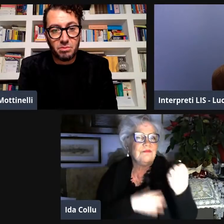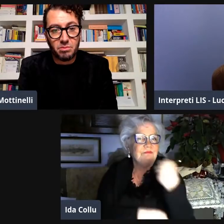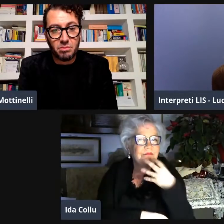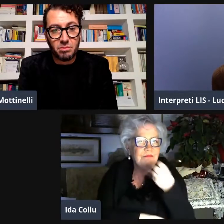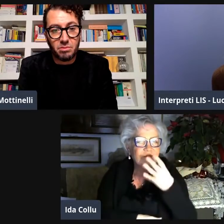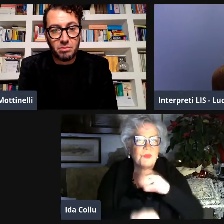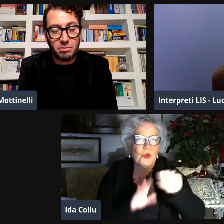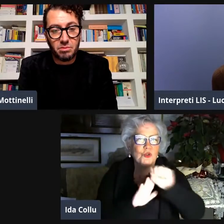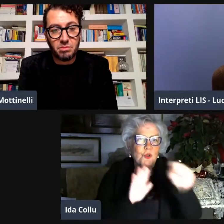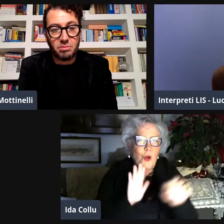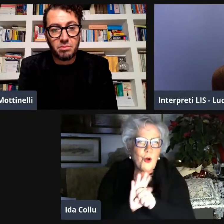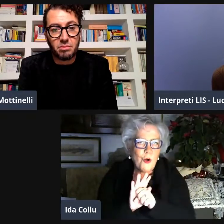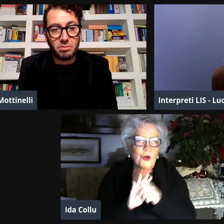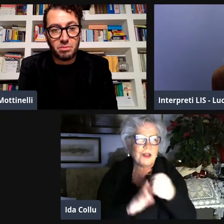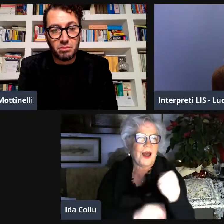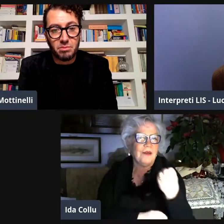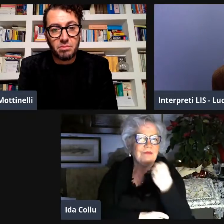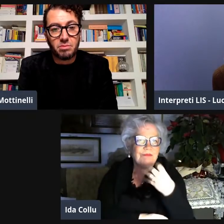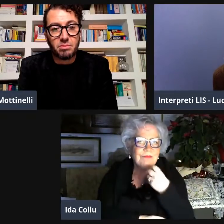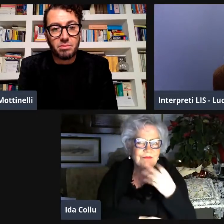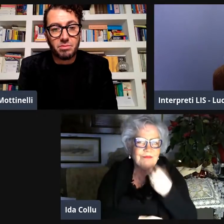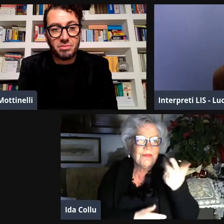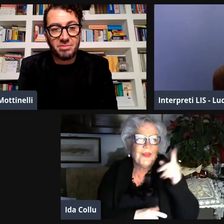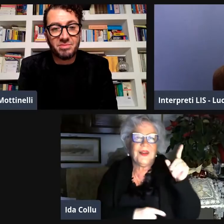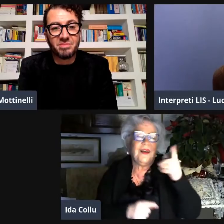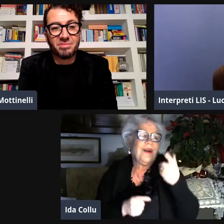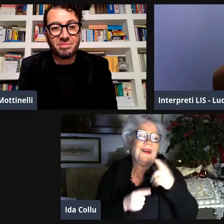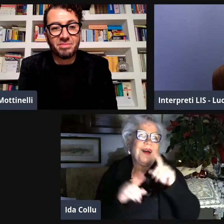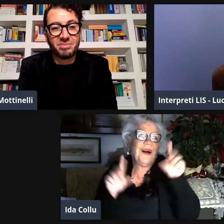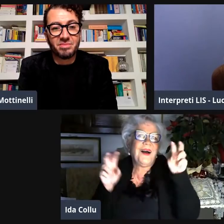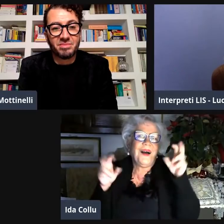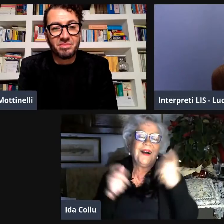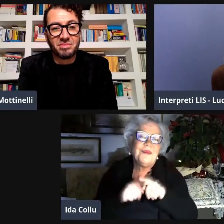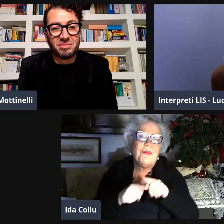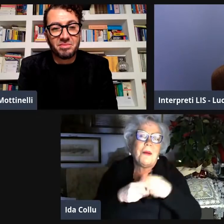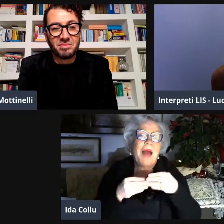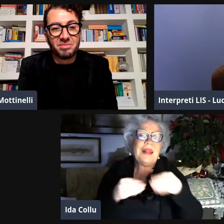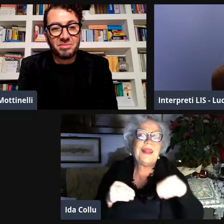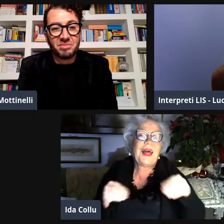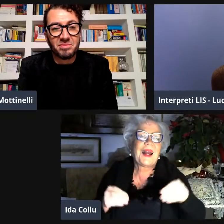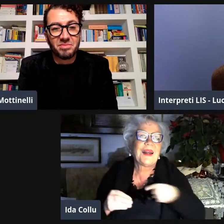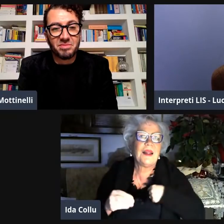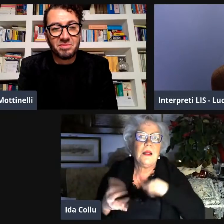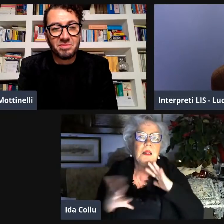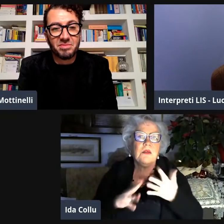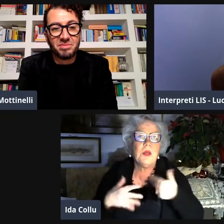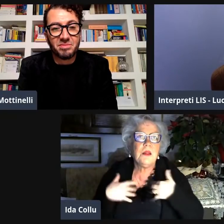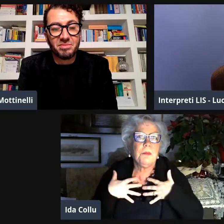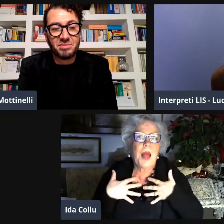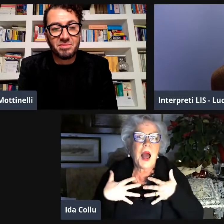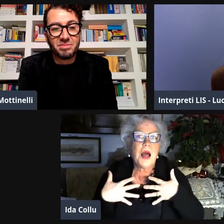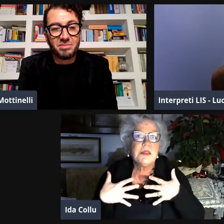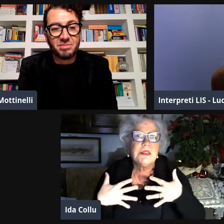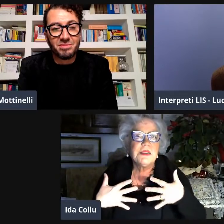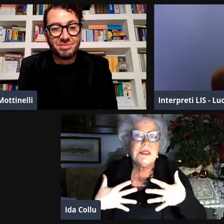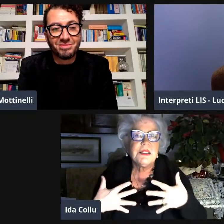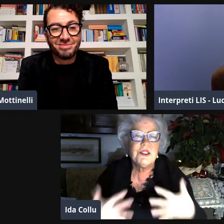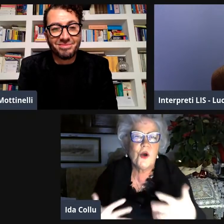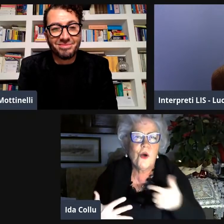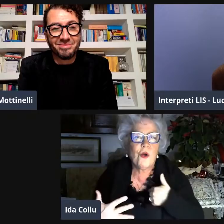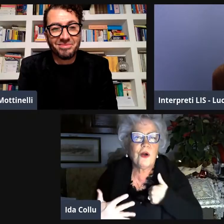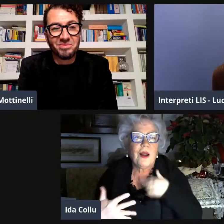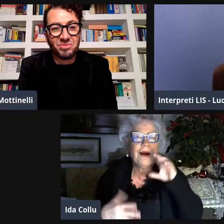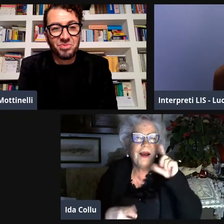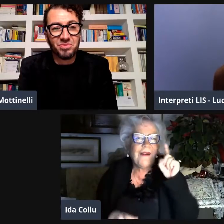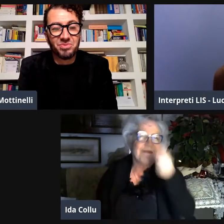Perché mi ha insegnato l'italiano. Mi ha insegnato la storia. Mi ha insegnato tantissime materie